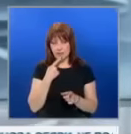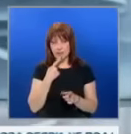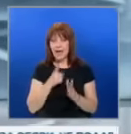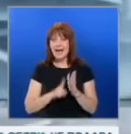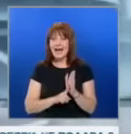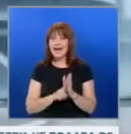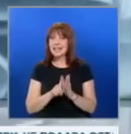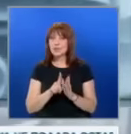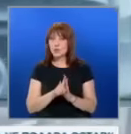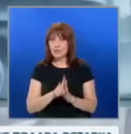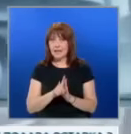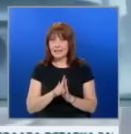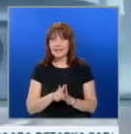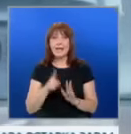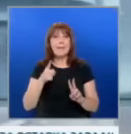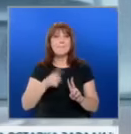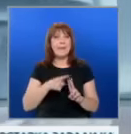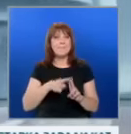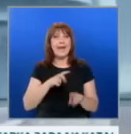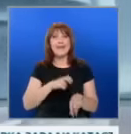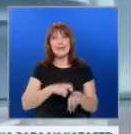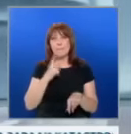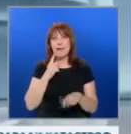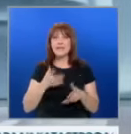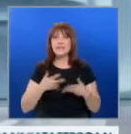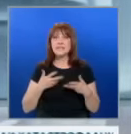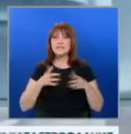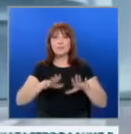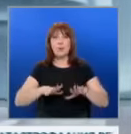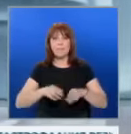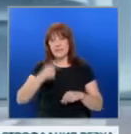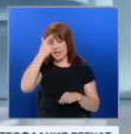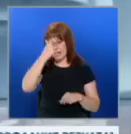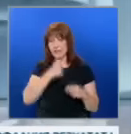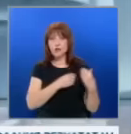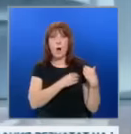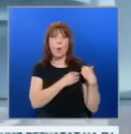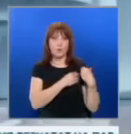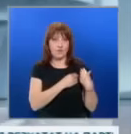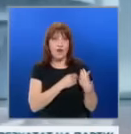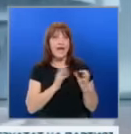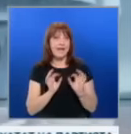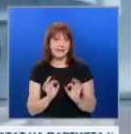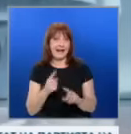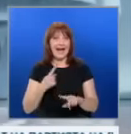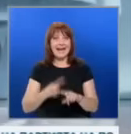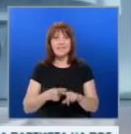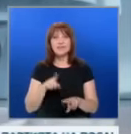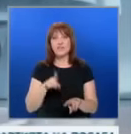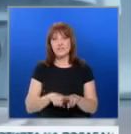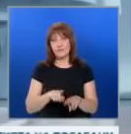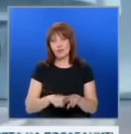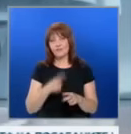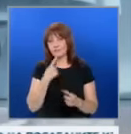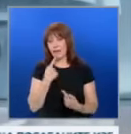резултатите на ППДБ изискват поемане на лична отговорност. И така Христо Иванов мотивира